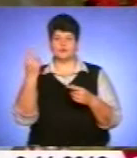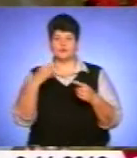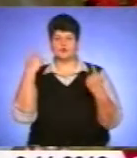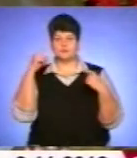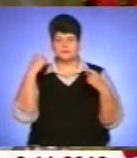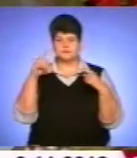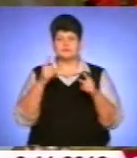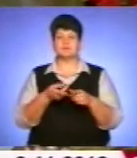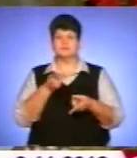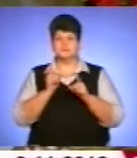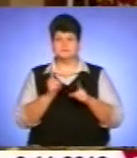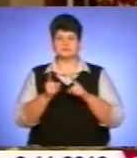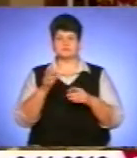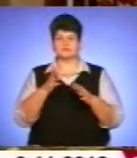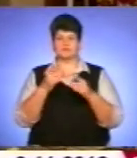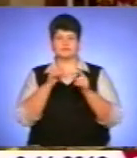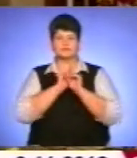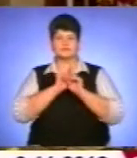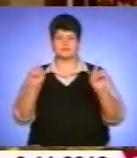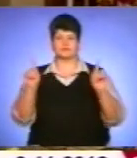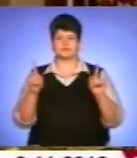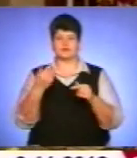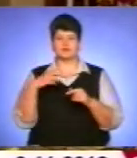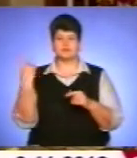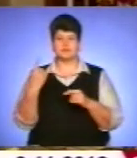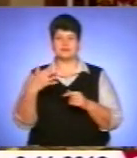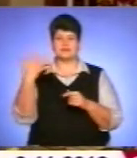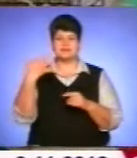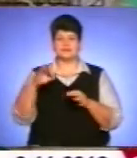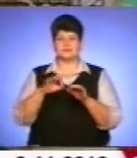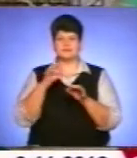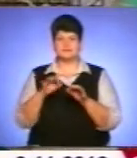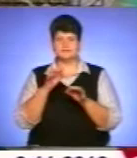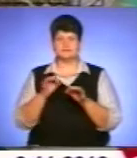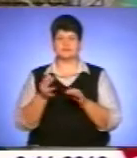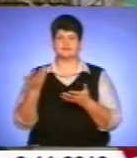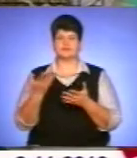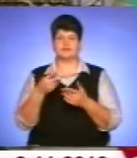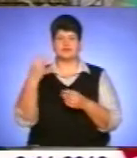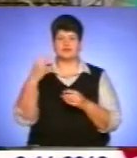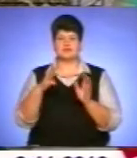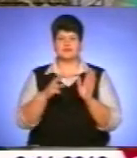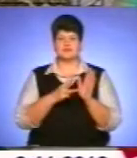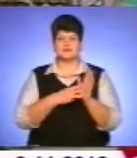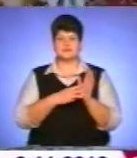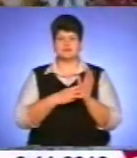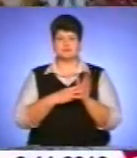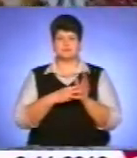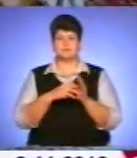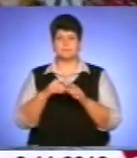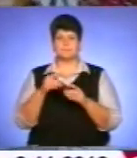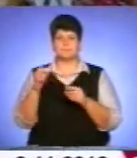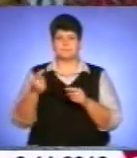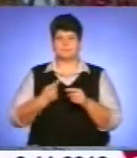цього краю, де працює більше 10 живописців, 50 вишивальниць, 28 майстрів песенкарства. Мені дуже